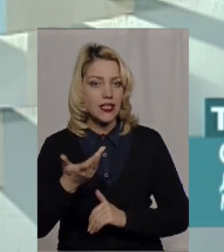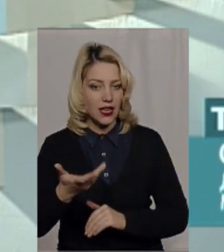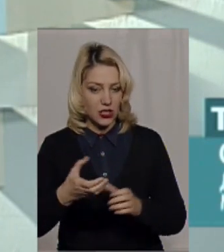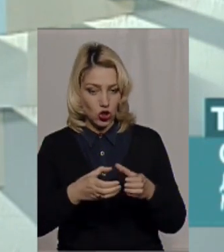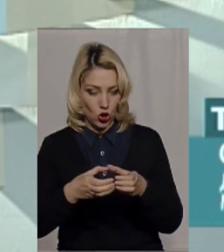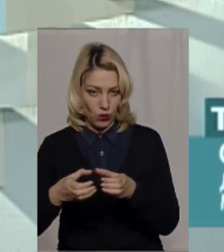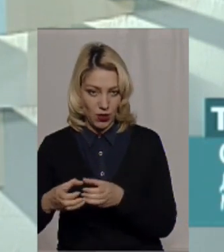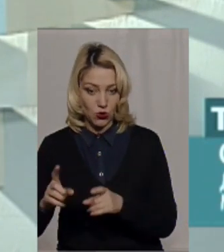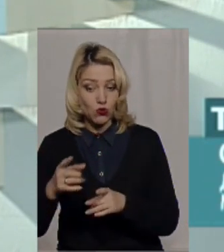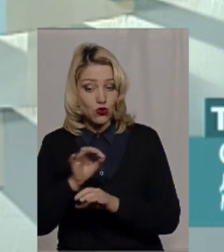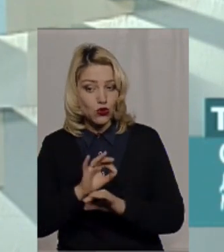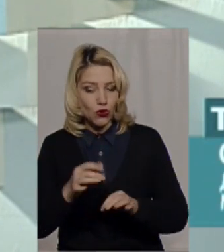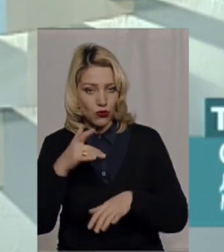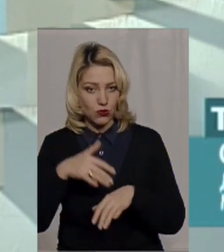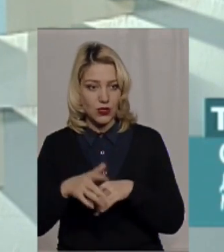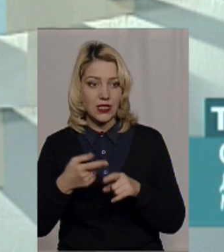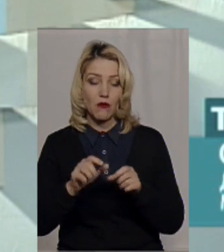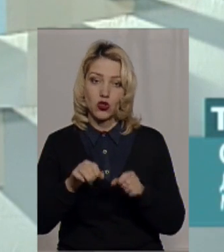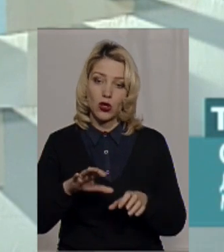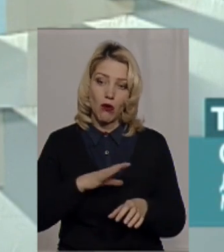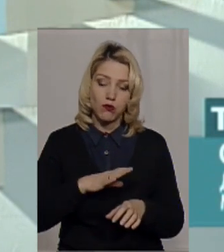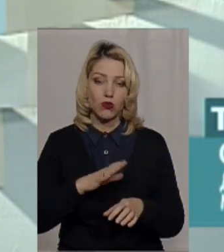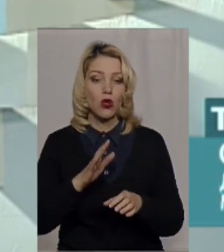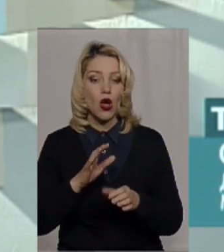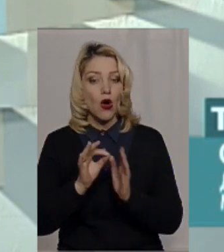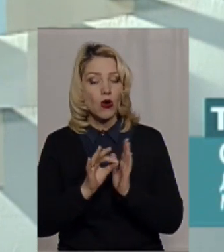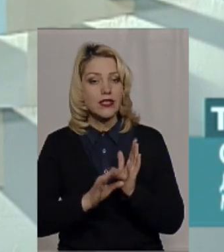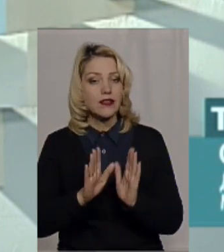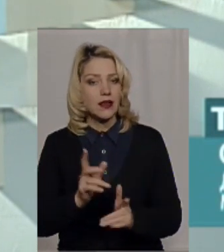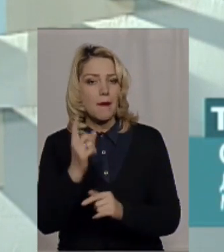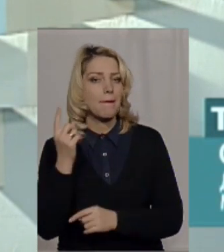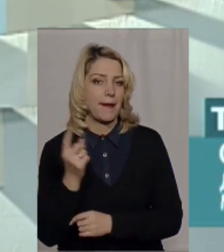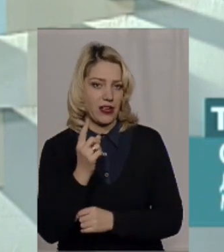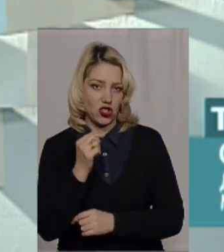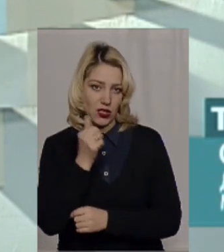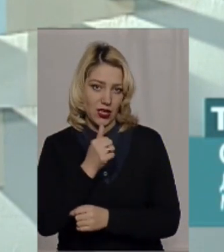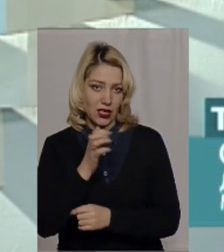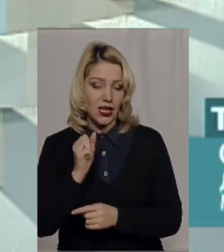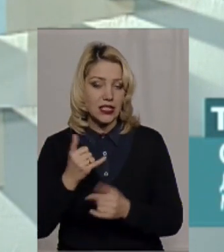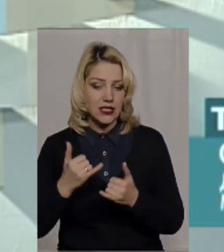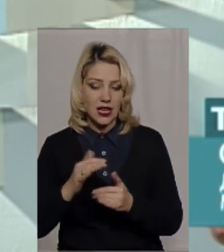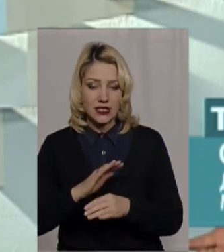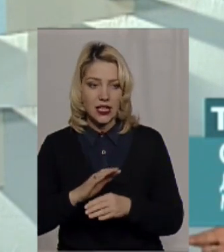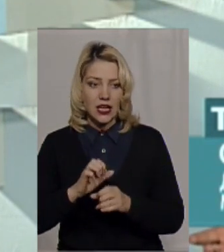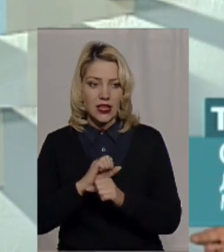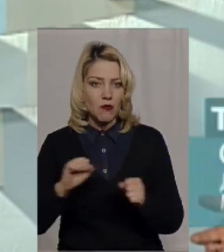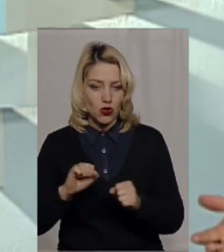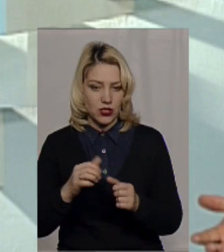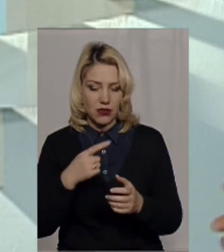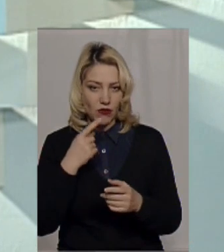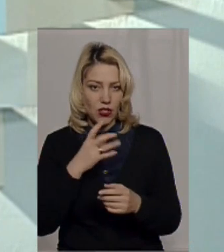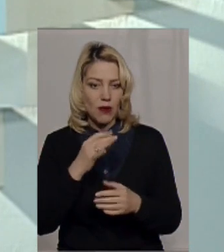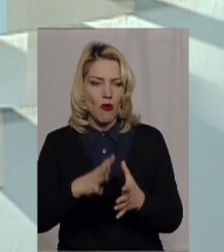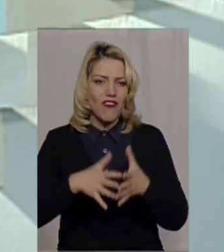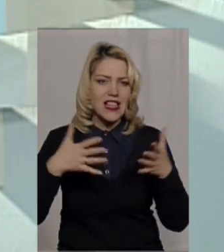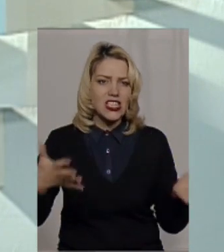розуміємо, що це можливо було дооцінювати тільки перший рік, коли всі стартували. Зараз не можна порівняти величезну Львівську чи Дніпропетровську